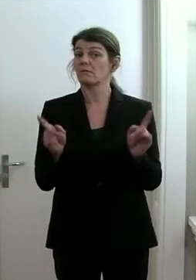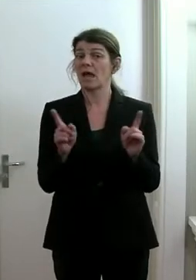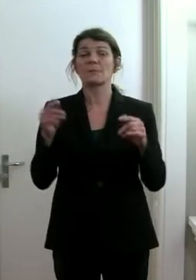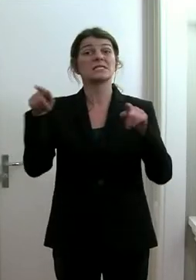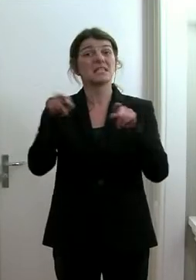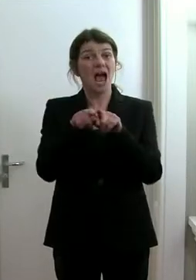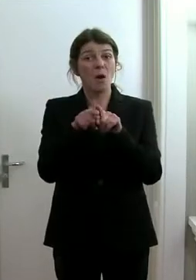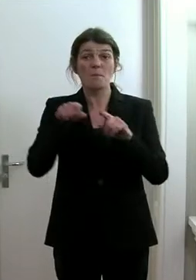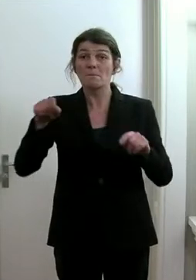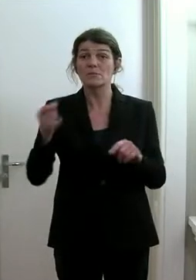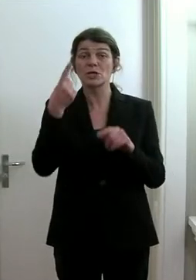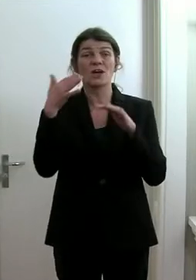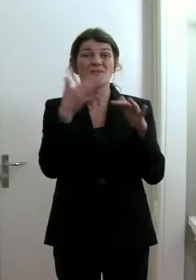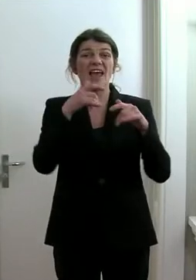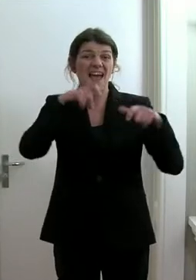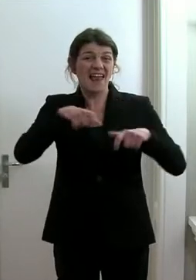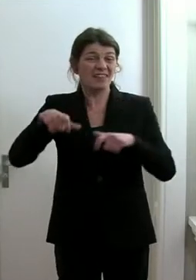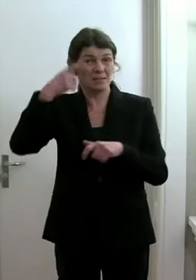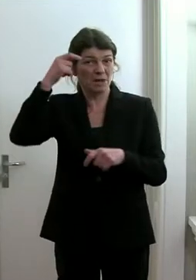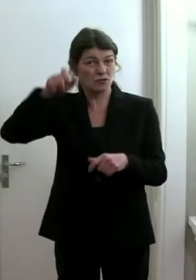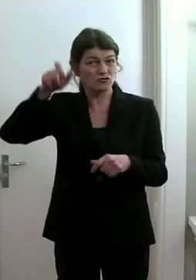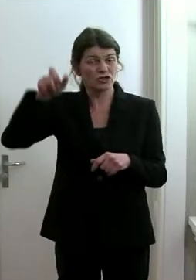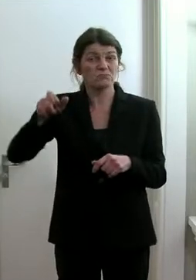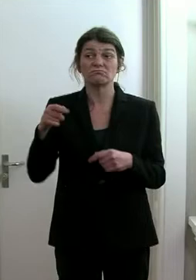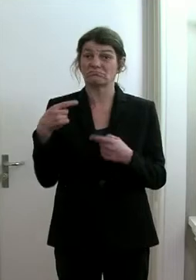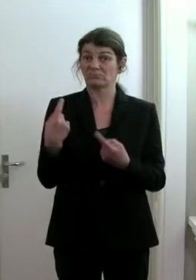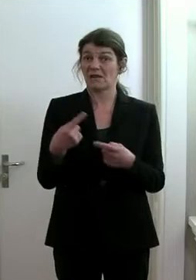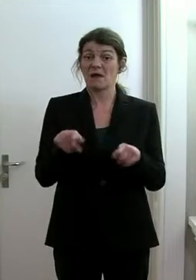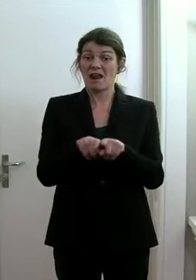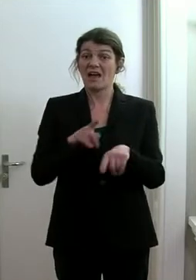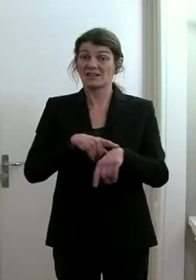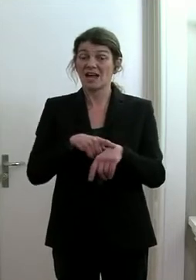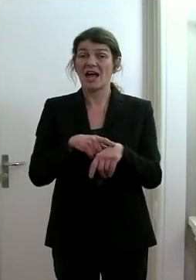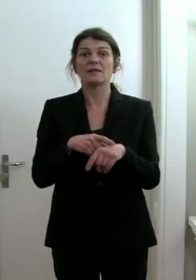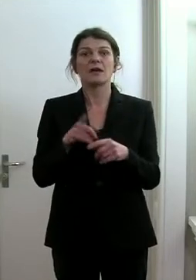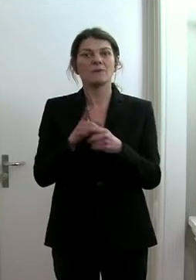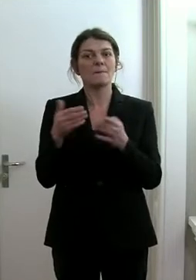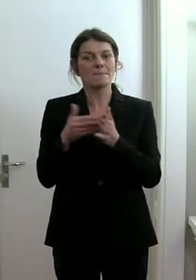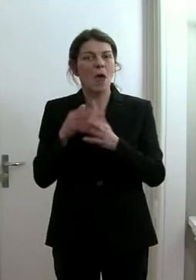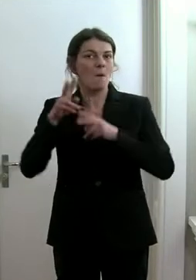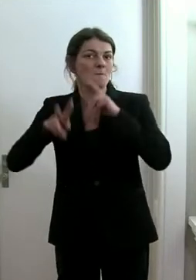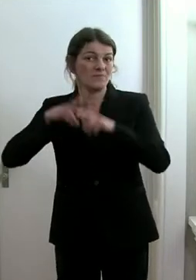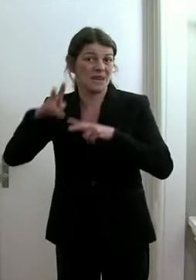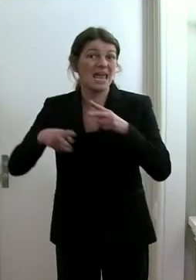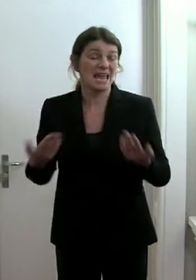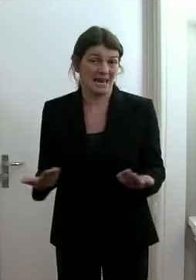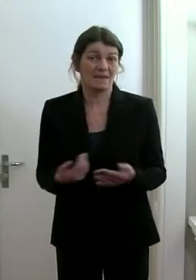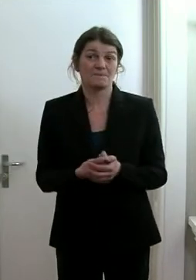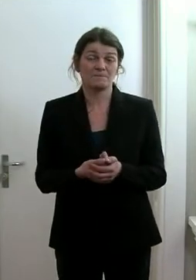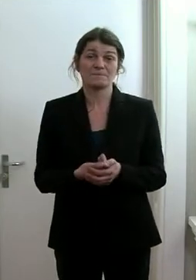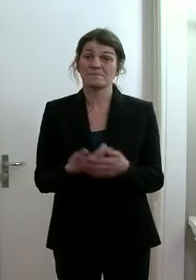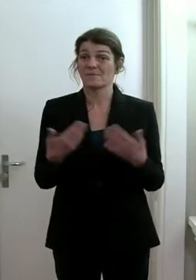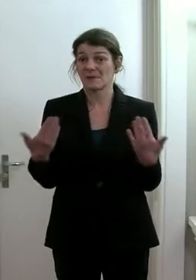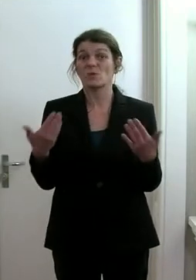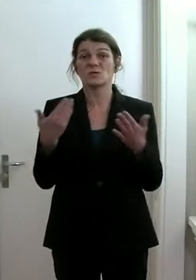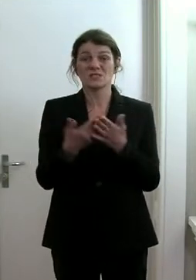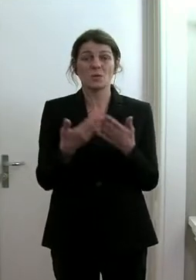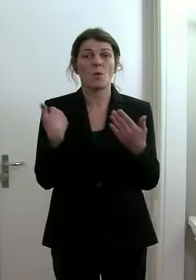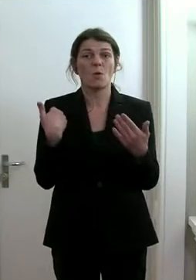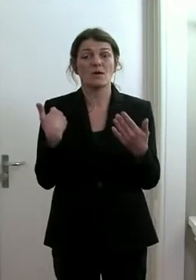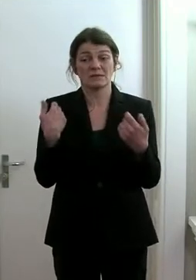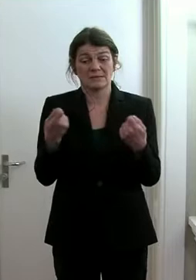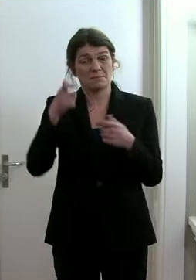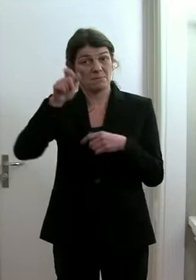es sind auch besonders viele ältere Personen, die eben gleichzeitig auf Pflege angewiesen sind. Und so hat man Personen,